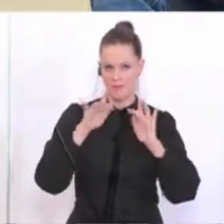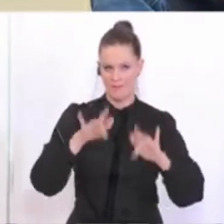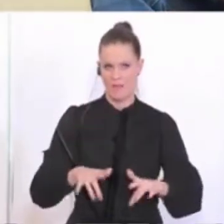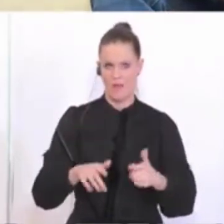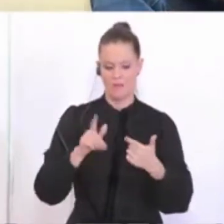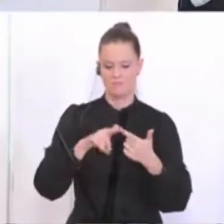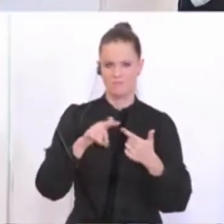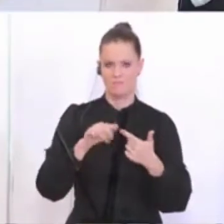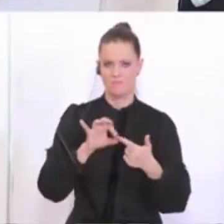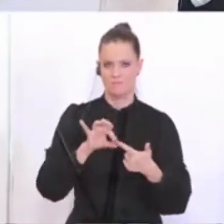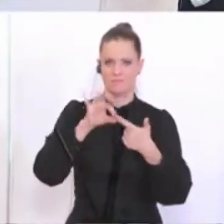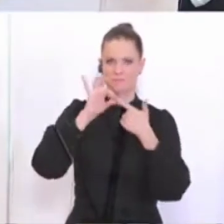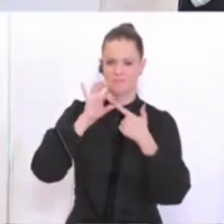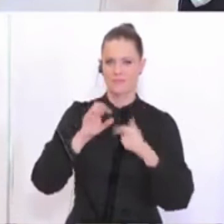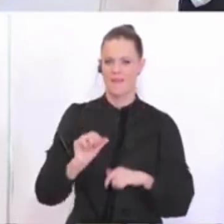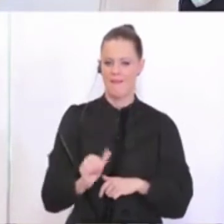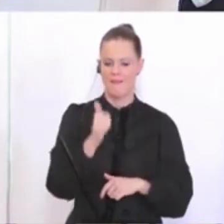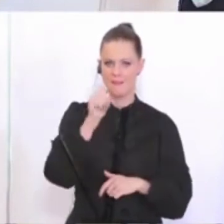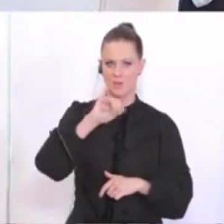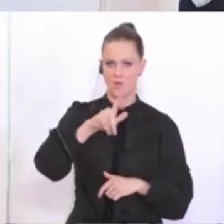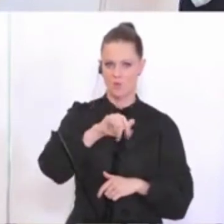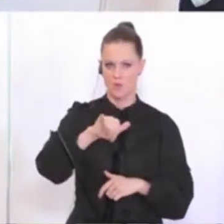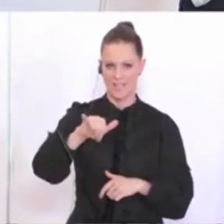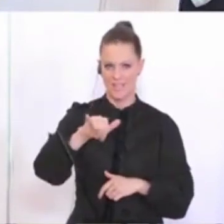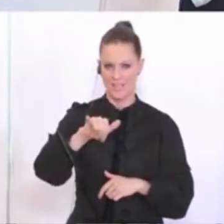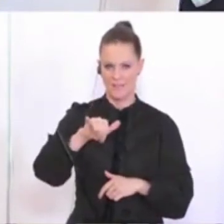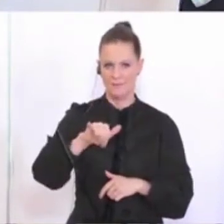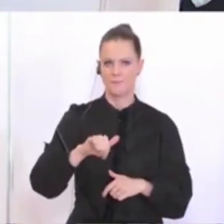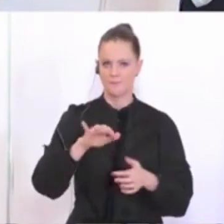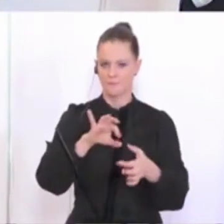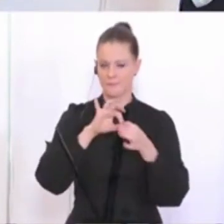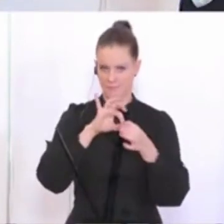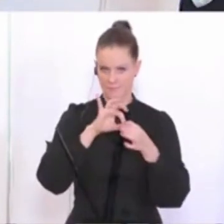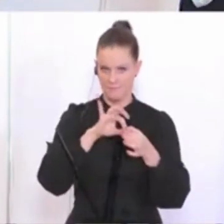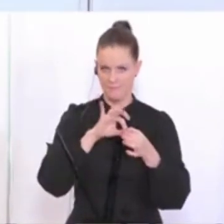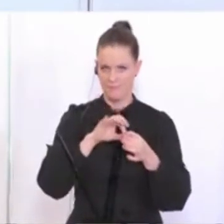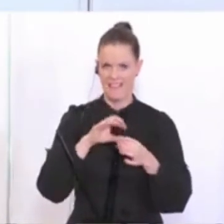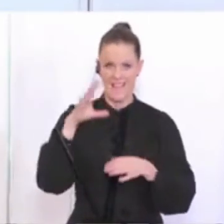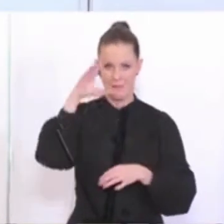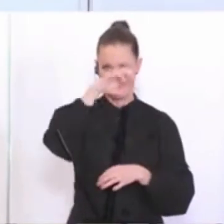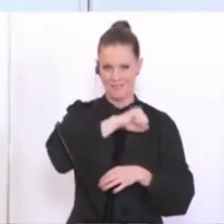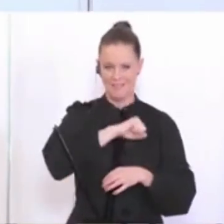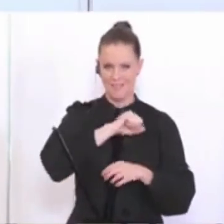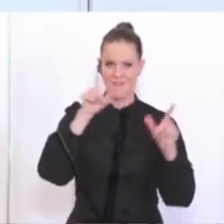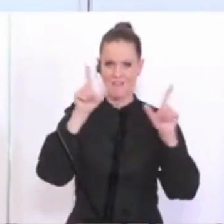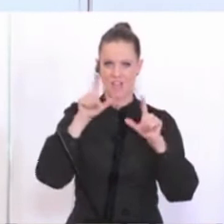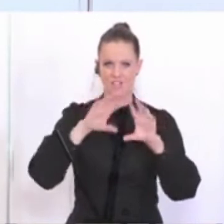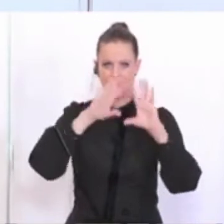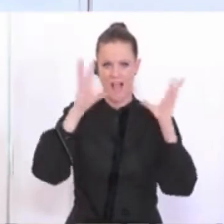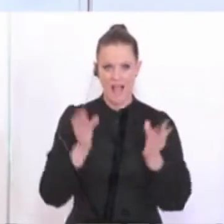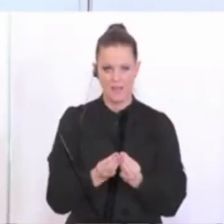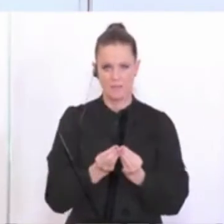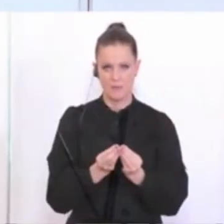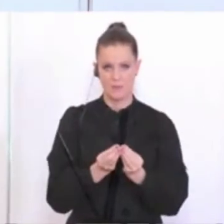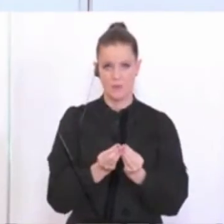zuerst, das mit 1. Juli war es im Übrigen bis 30. Juni, bezieht sich auf den Begriff der Veranstaltungen an sich. Also da geht es immer